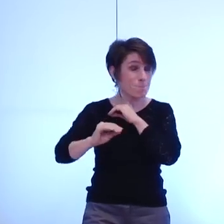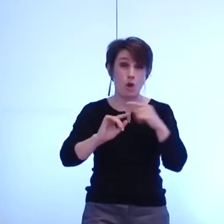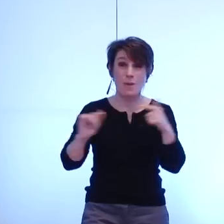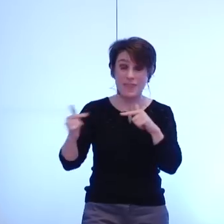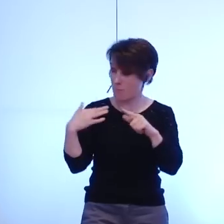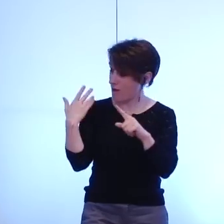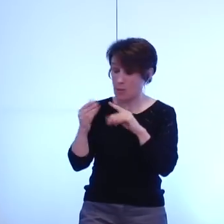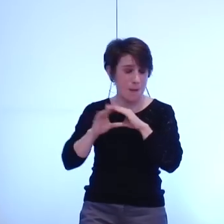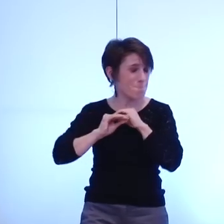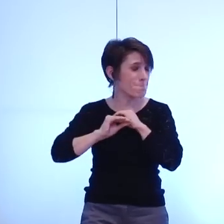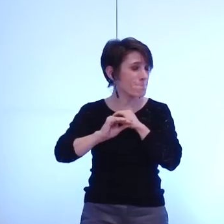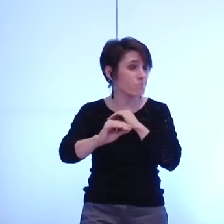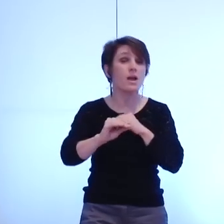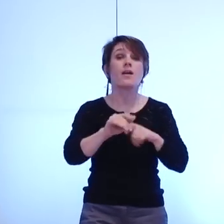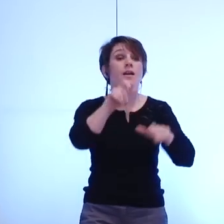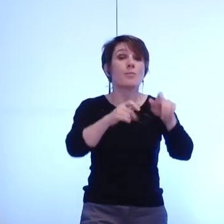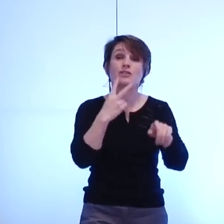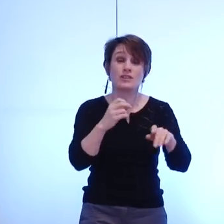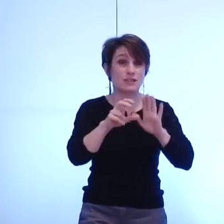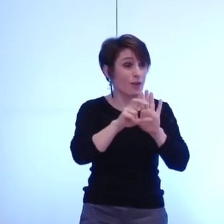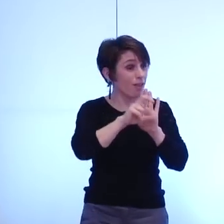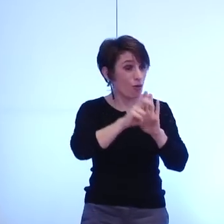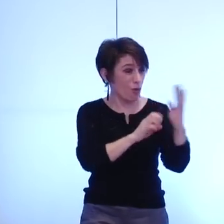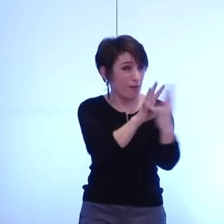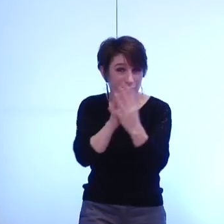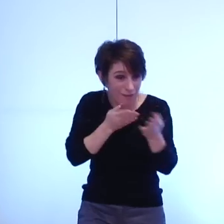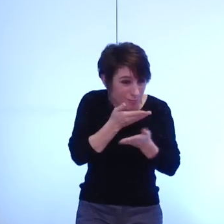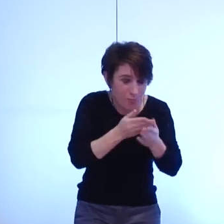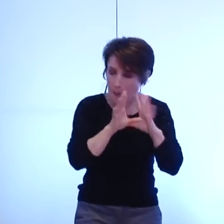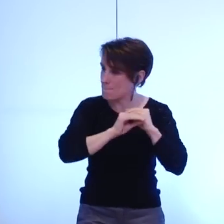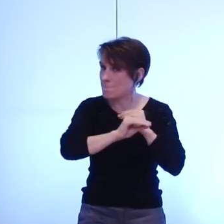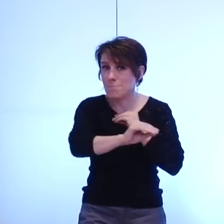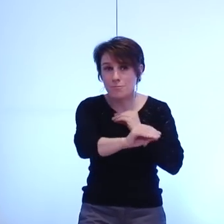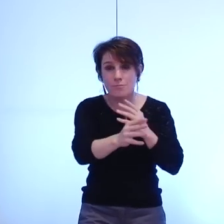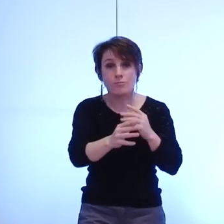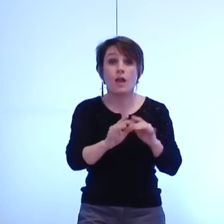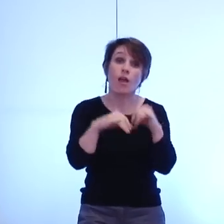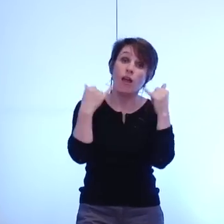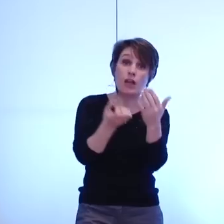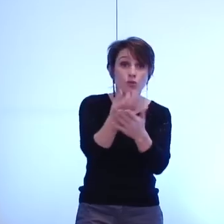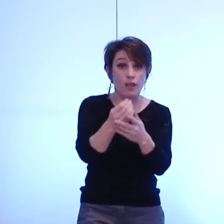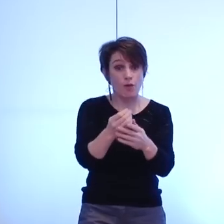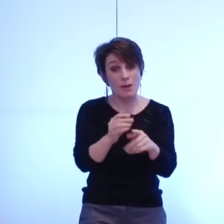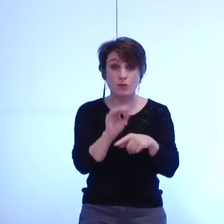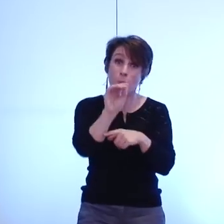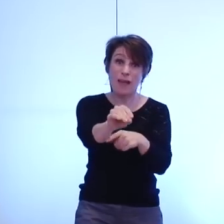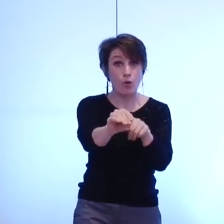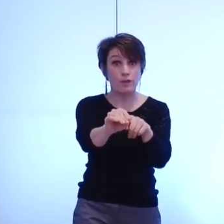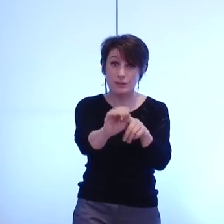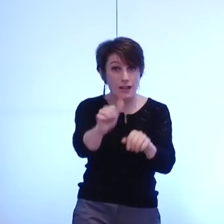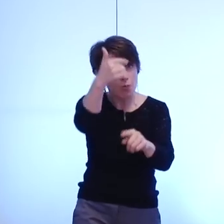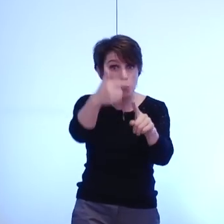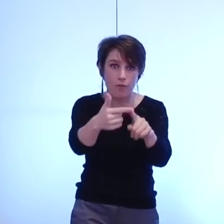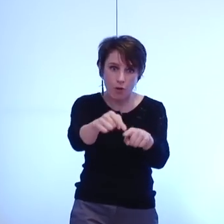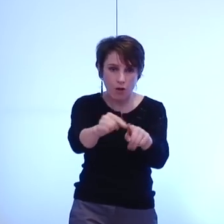avec les grenoblois la réunion d'information qui est organisée mercredi est la première elle est la